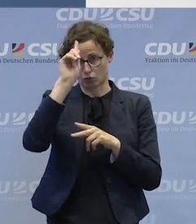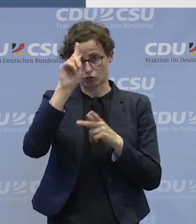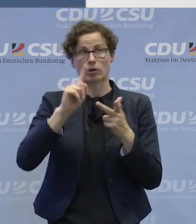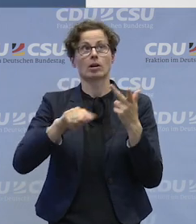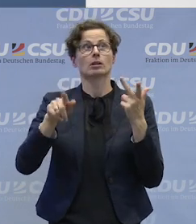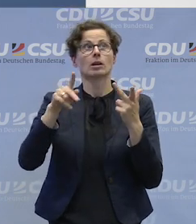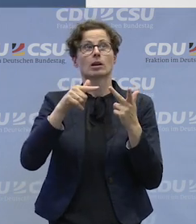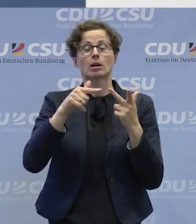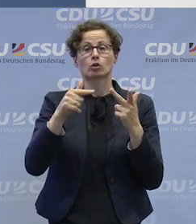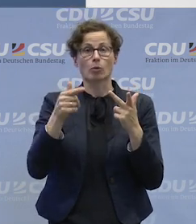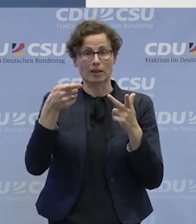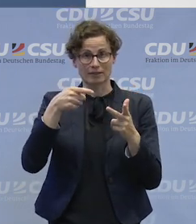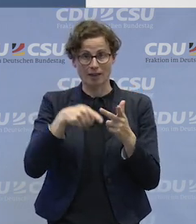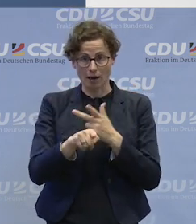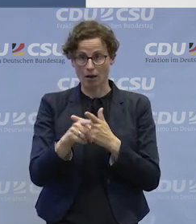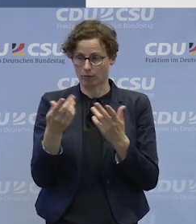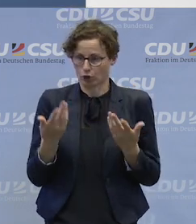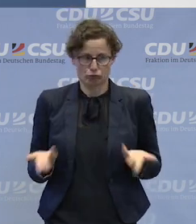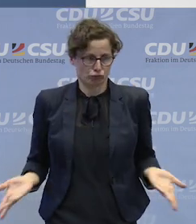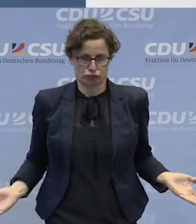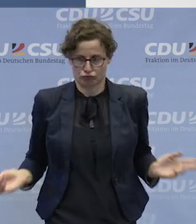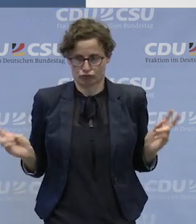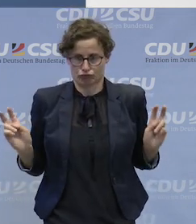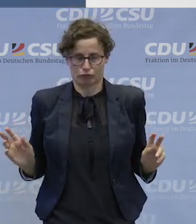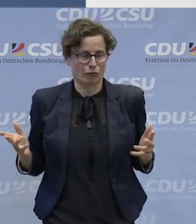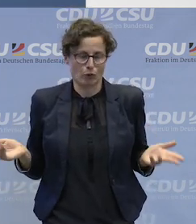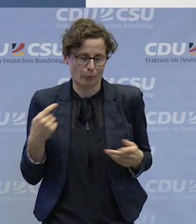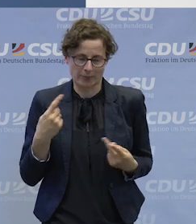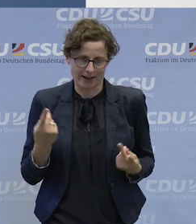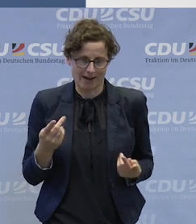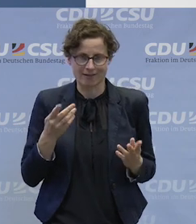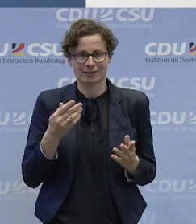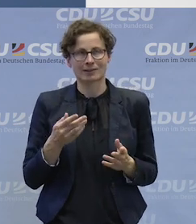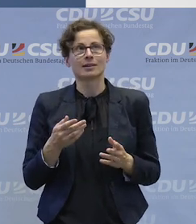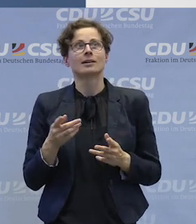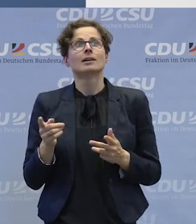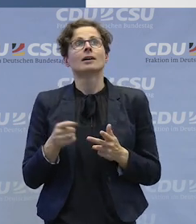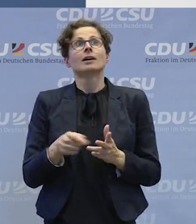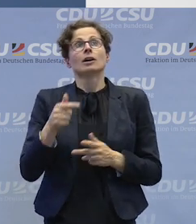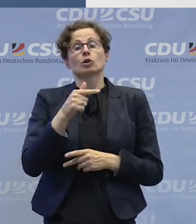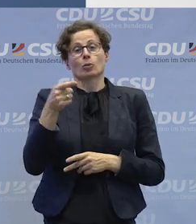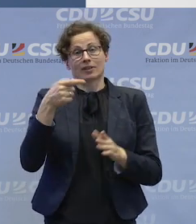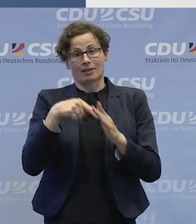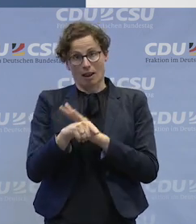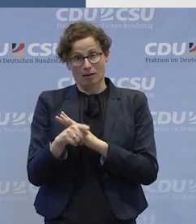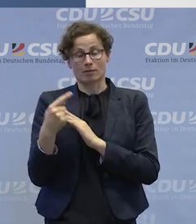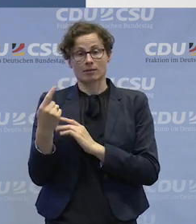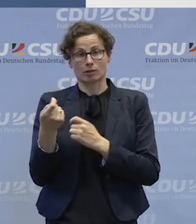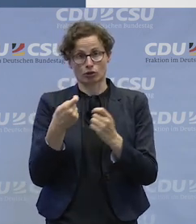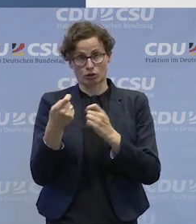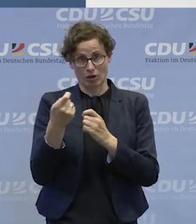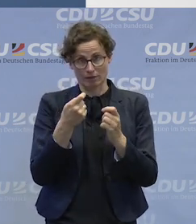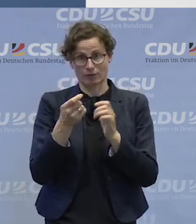sich setzen, wohin Sie möchten. Wir haben, wie gesagt, keine Sitzordnung. Und Thomas Keller ist Geschäftsführer der